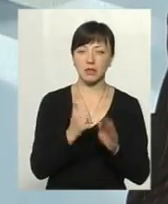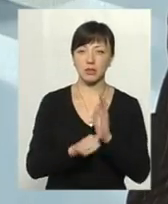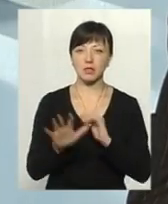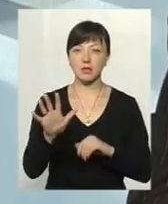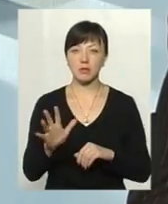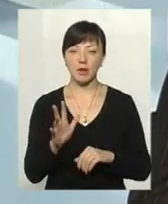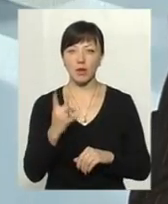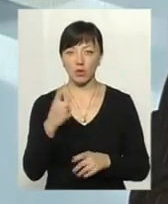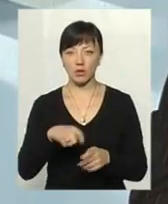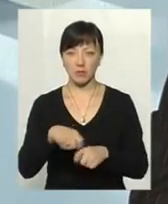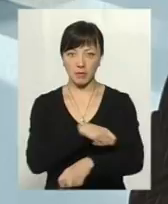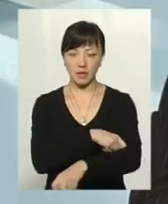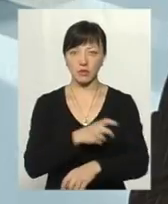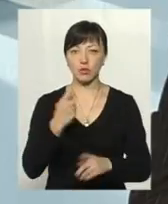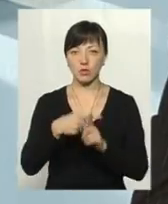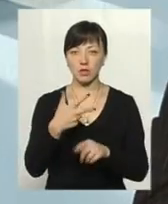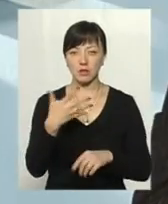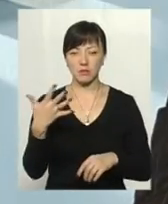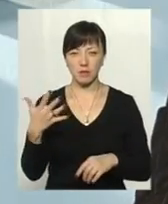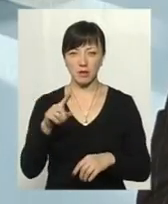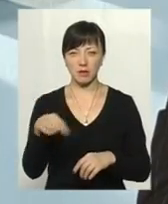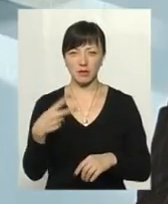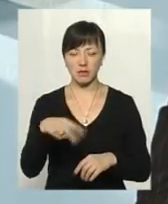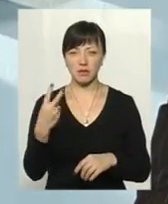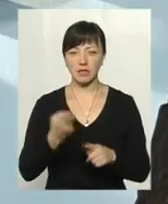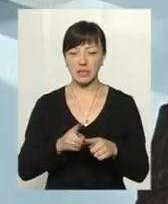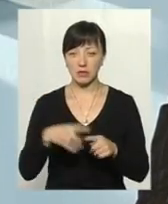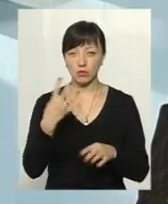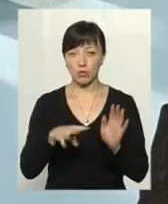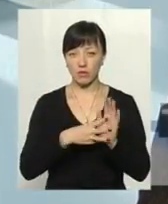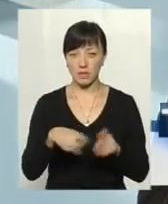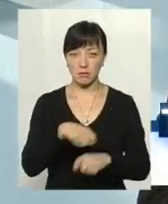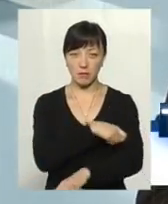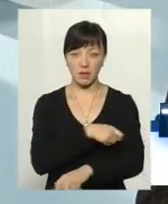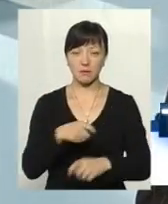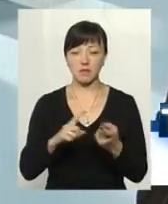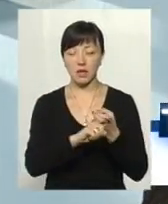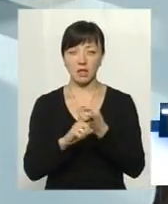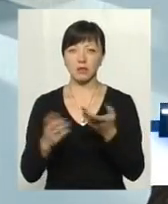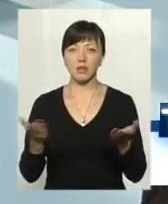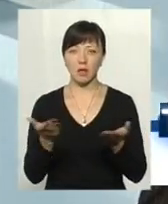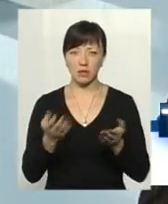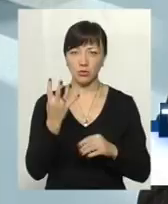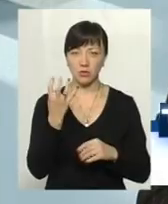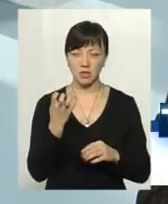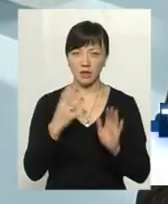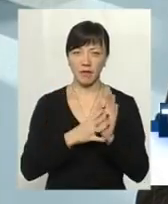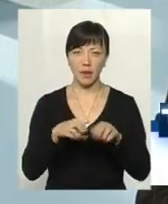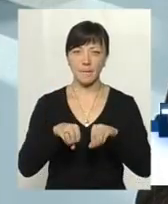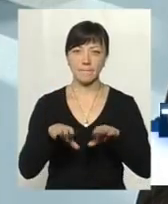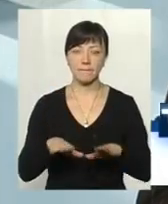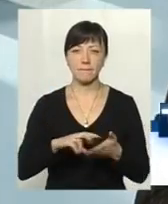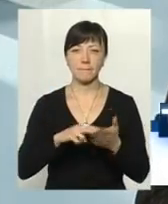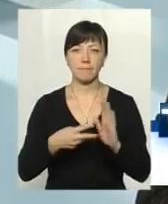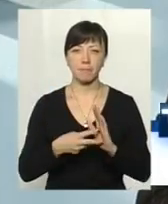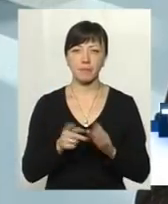квадратних на одну і ще додатково 35,22 квадратних От на цих 48 метрів, в залежності 409 постановою,